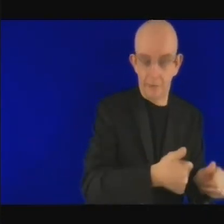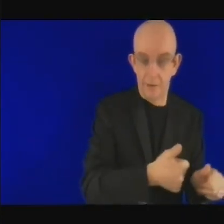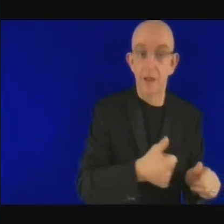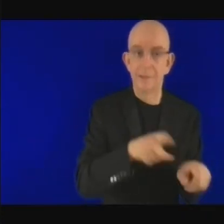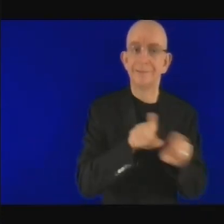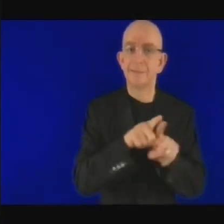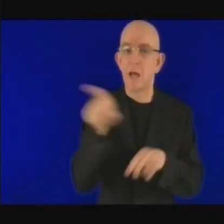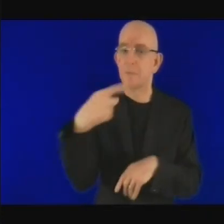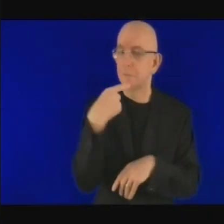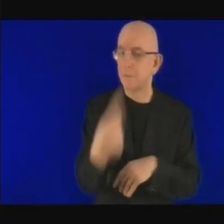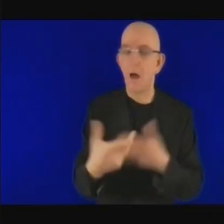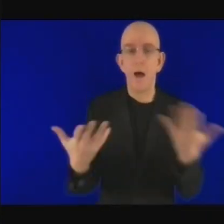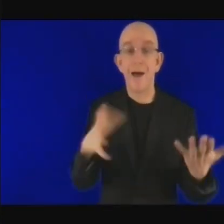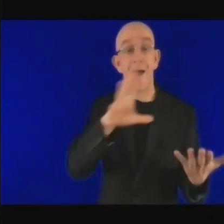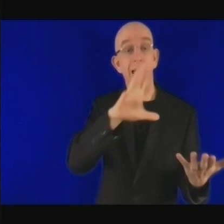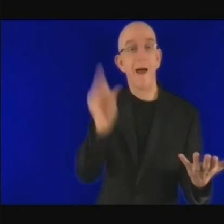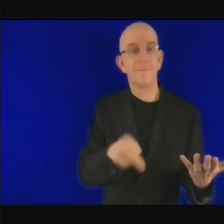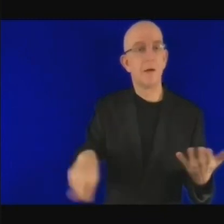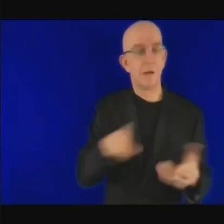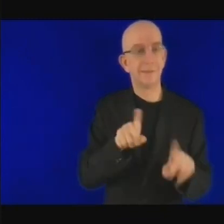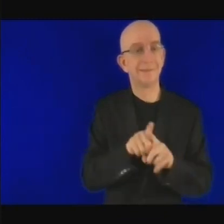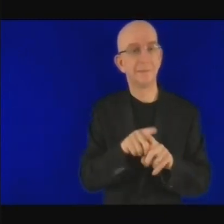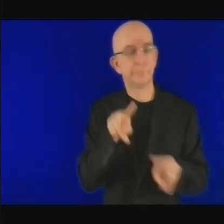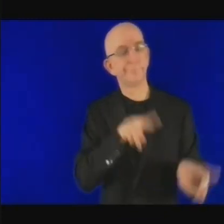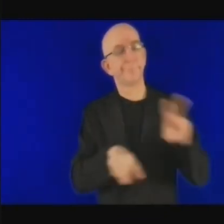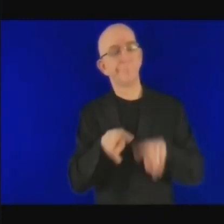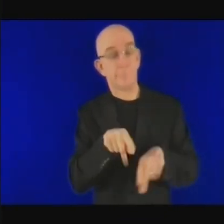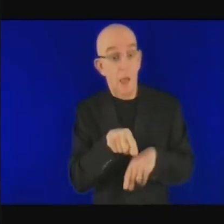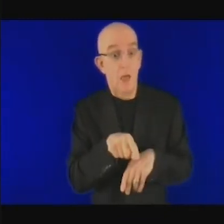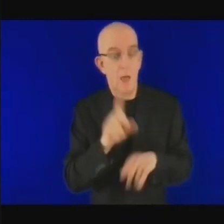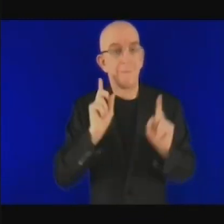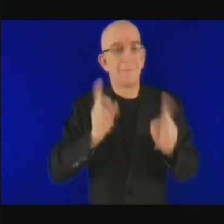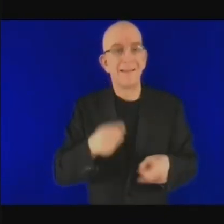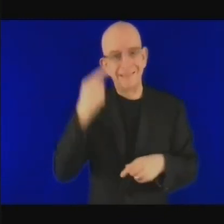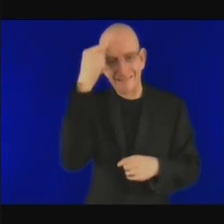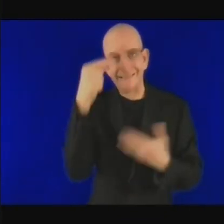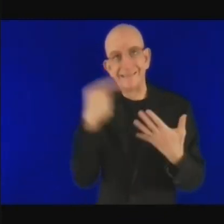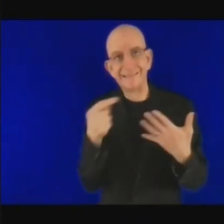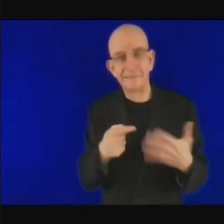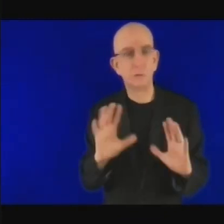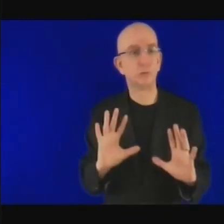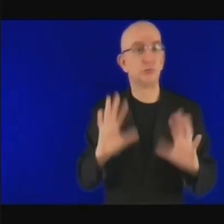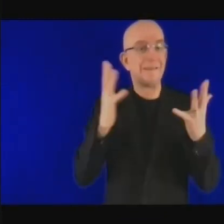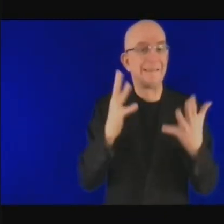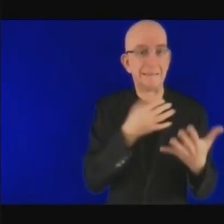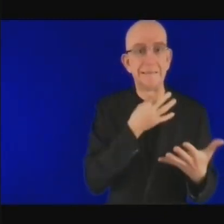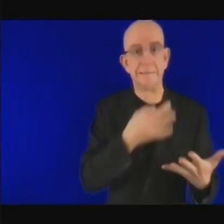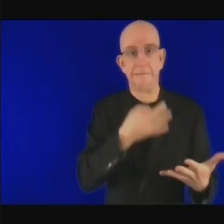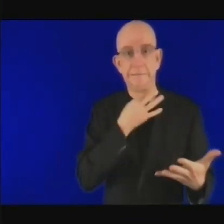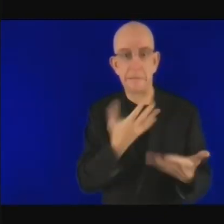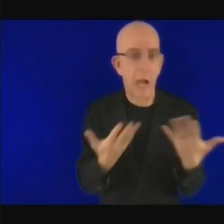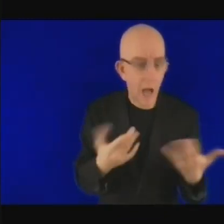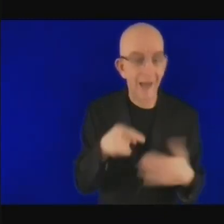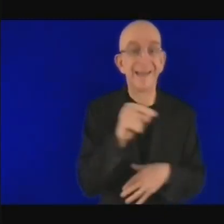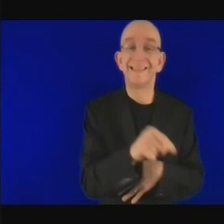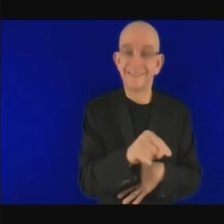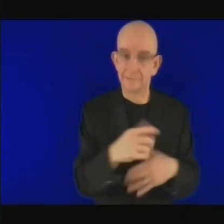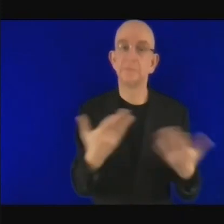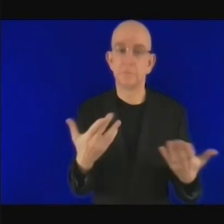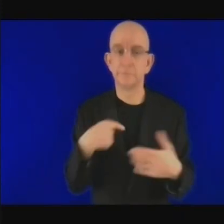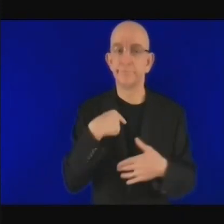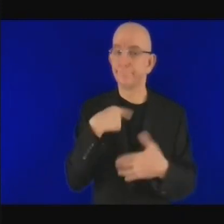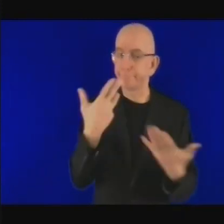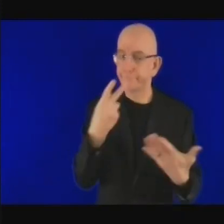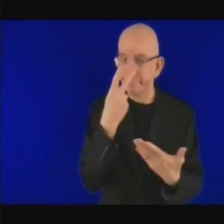risques ou la façon dont les gouvernements peuvent les assumer avec ces possibilités de financement